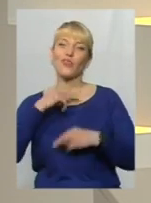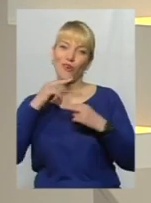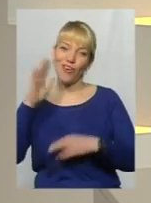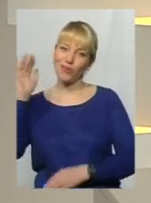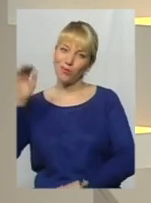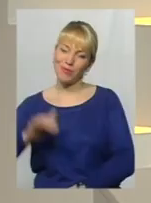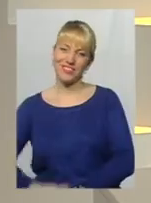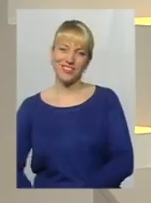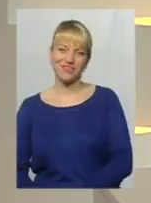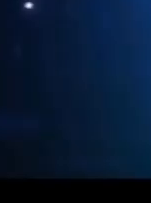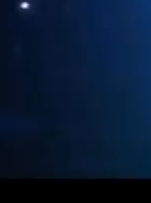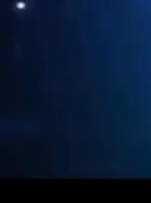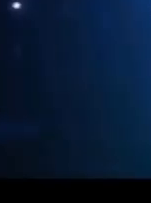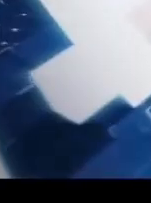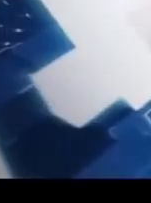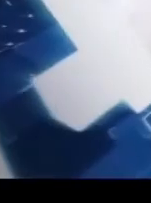побачення.